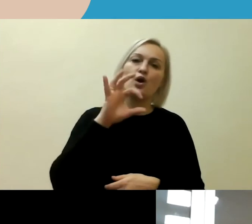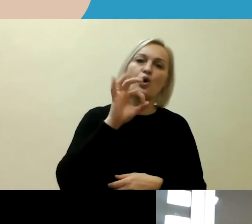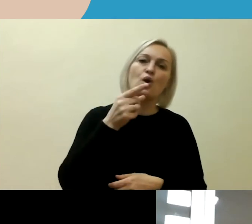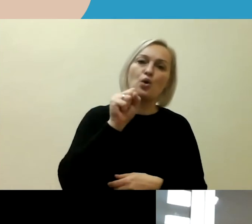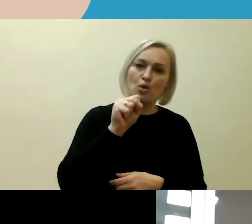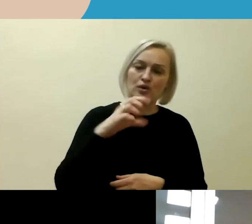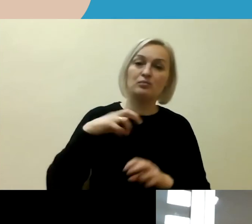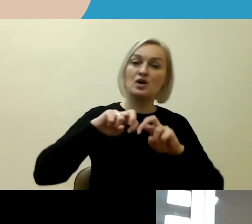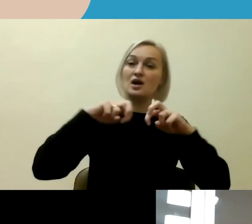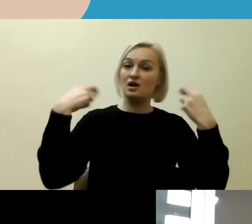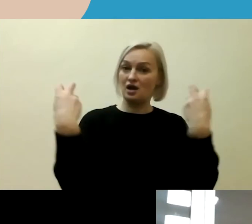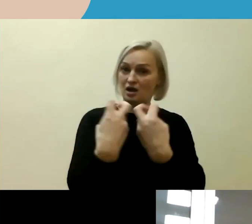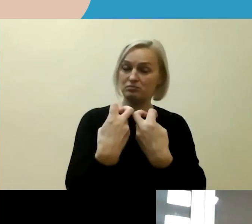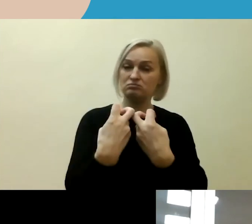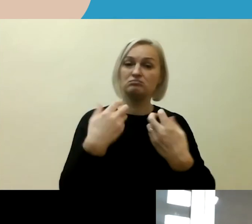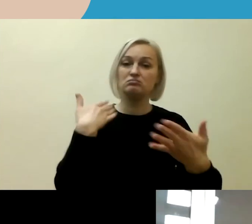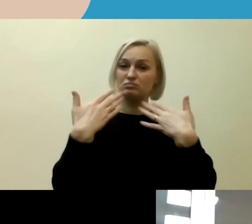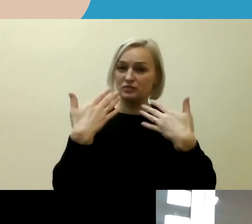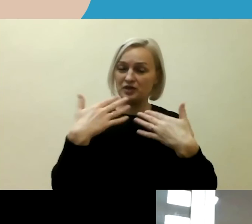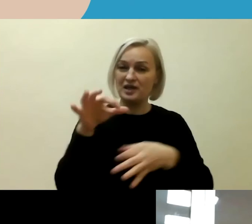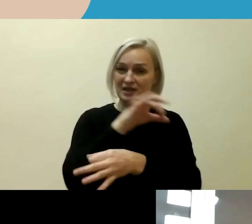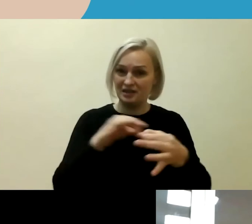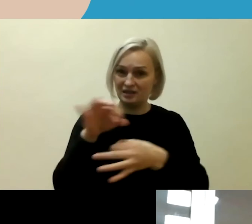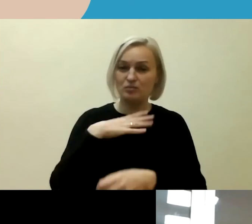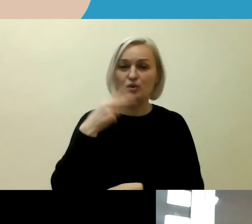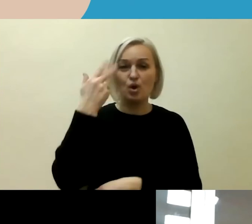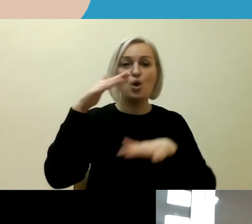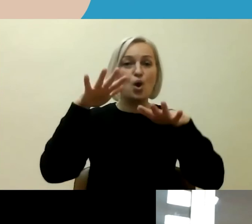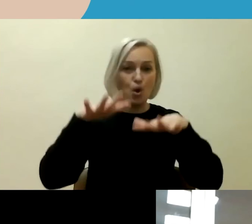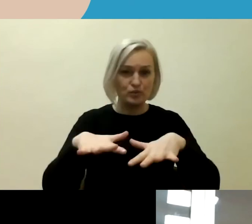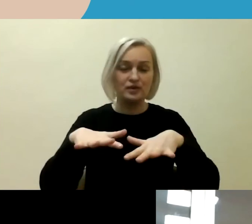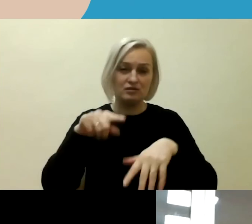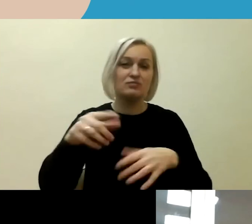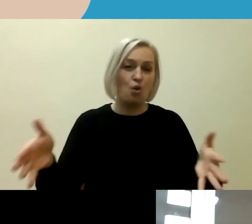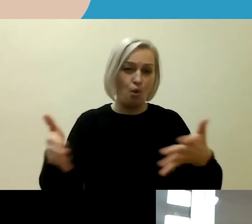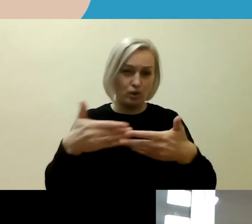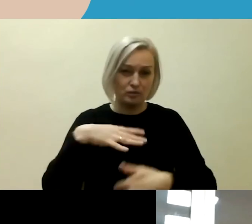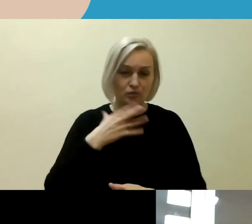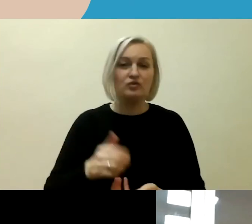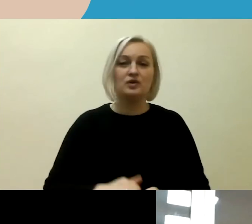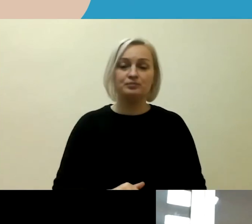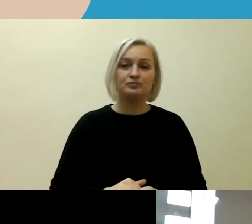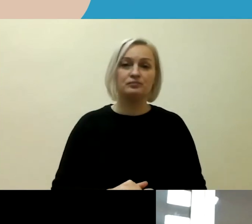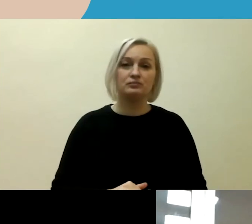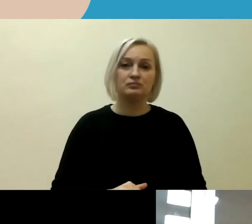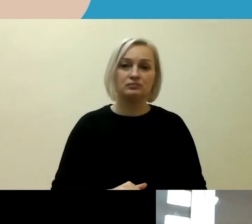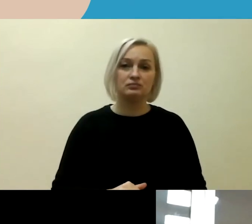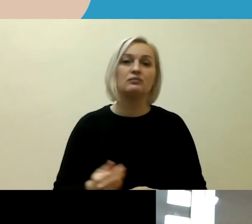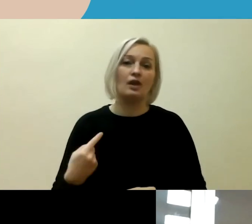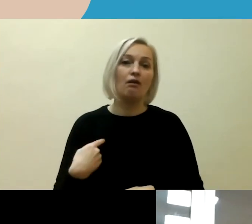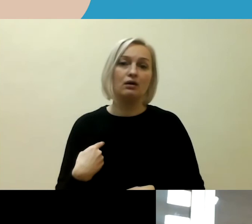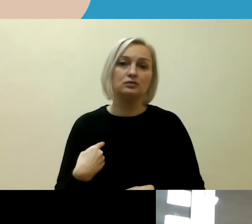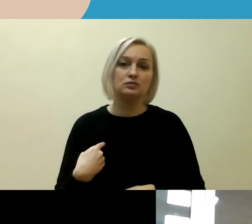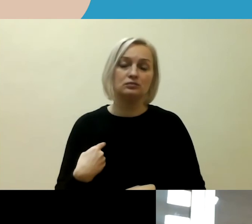apskritoje stalo diskusiją. Kaune irgi buvo organizuota su bendruomenėmis. Ir aš iš tikrųjų, tikrai